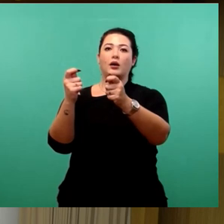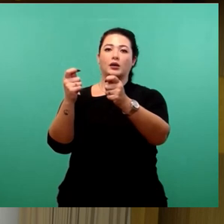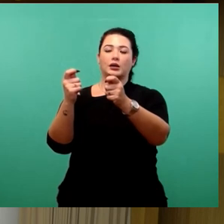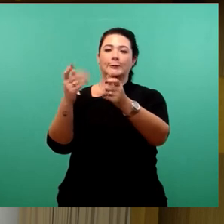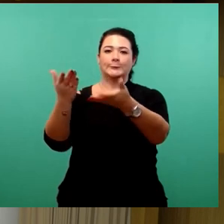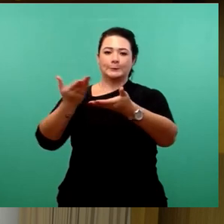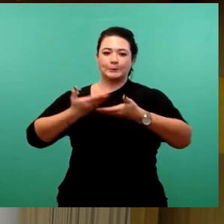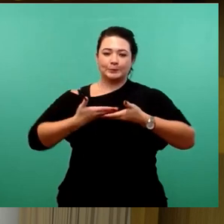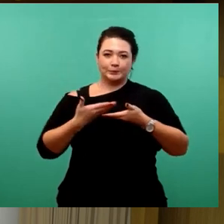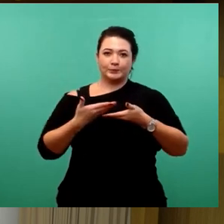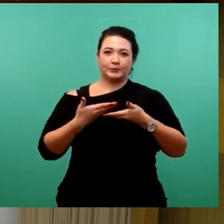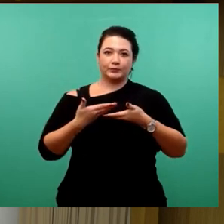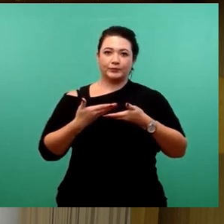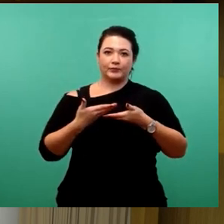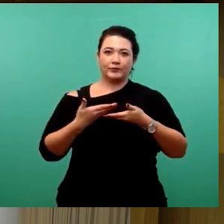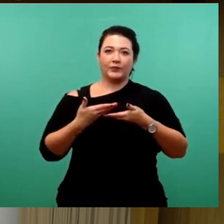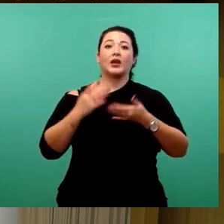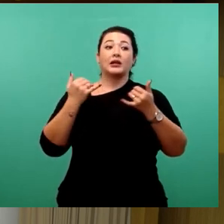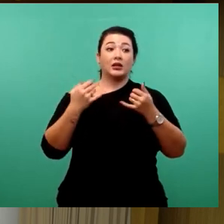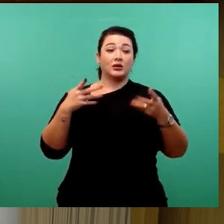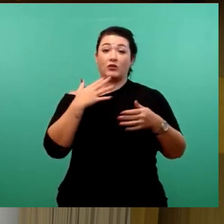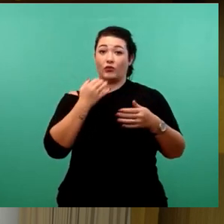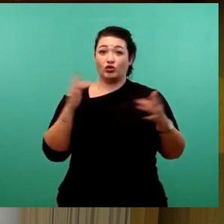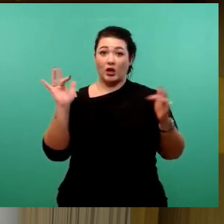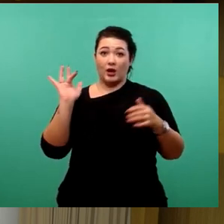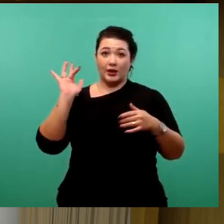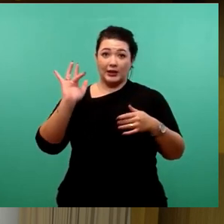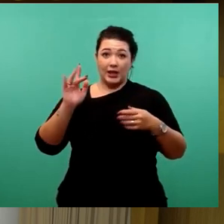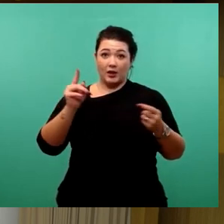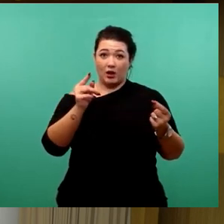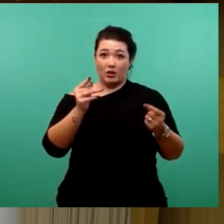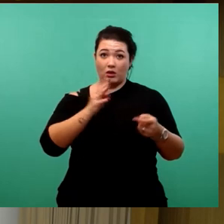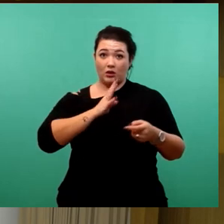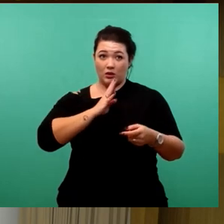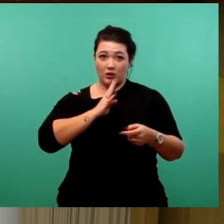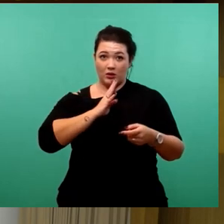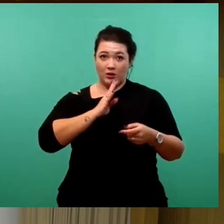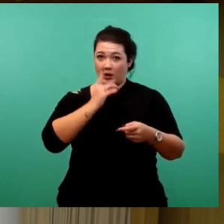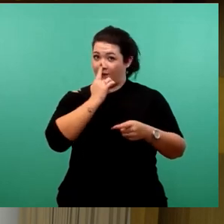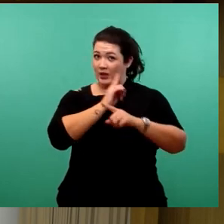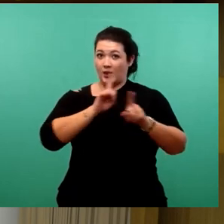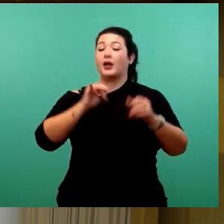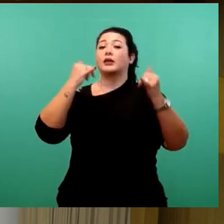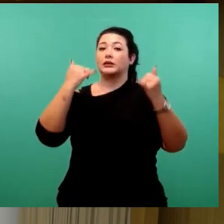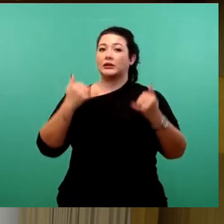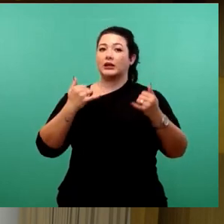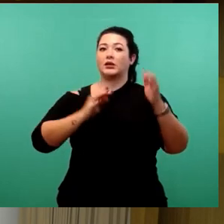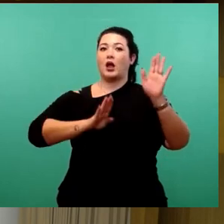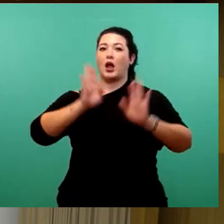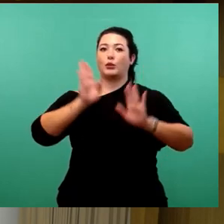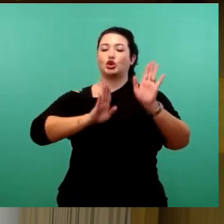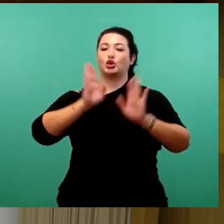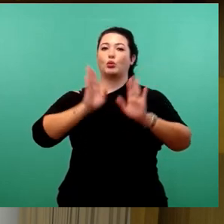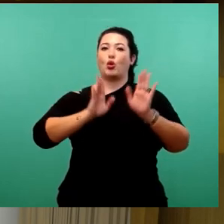dazu die Gegenrede gewünscht. Wenn das nicht der Fall ist, dann kommen wir zur Abstimmung über den